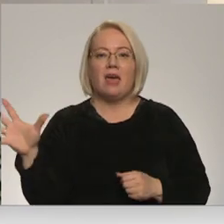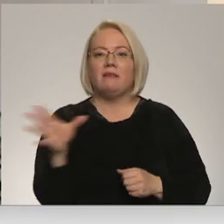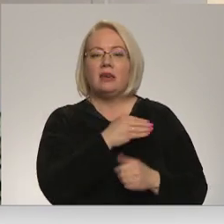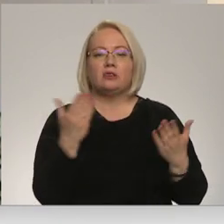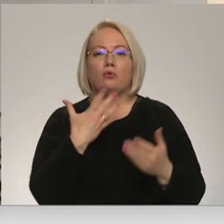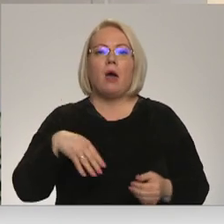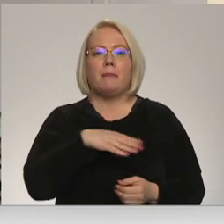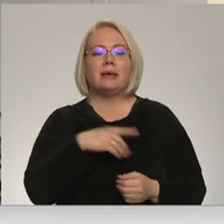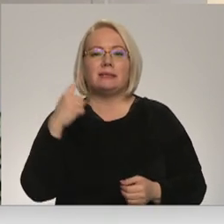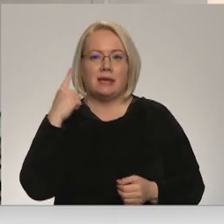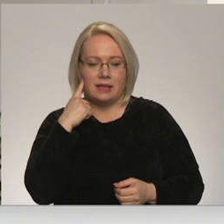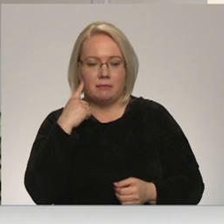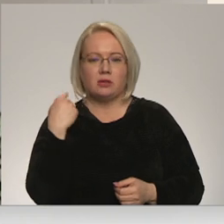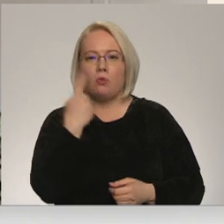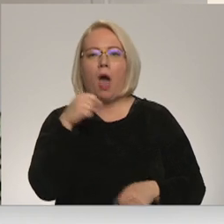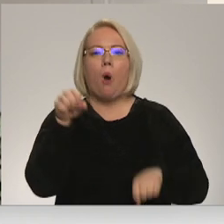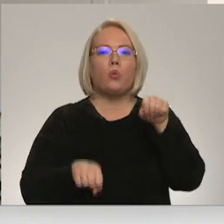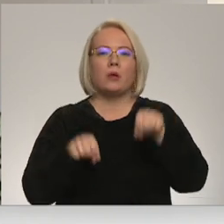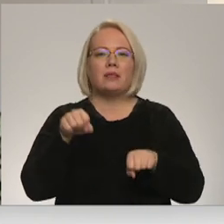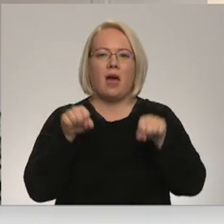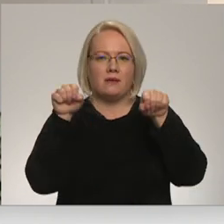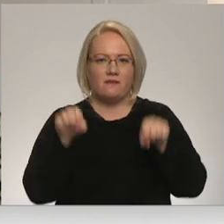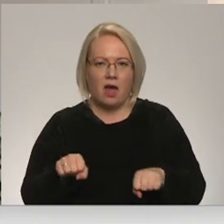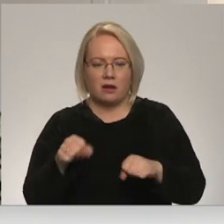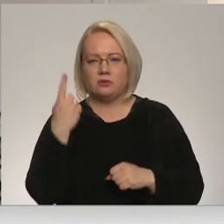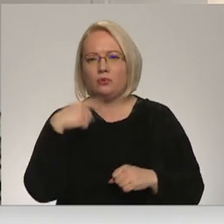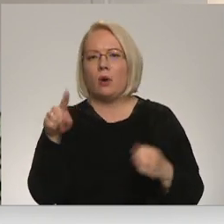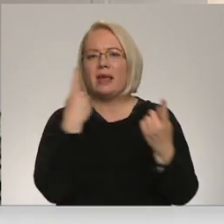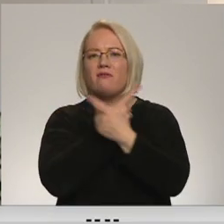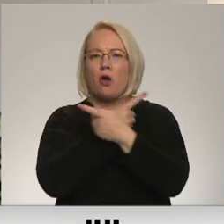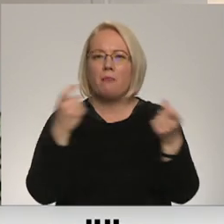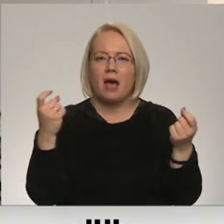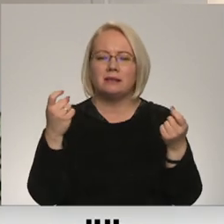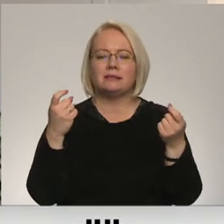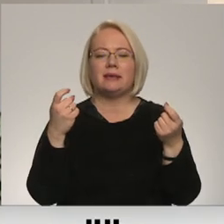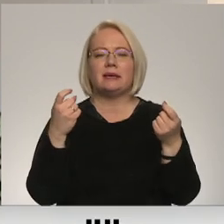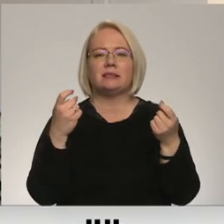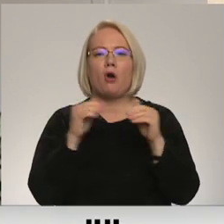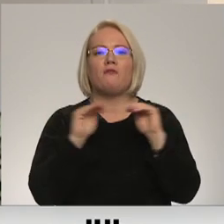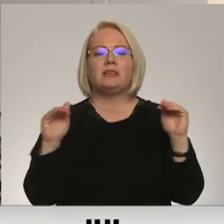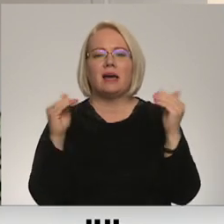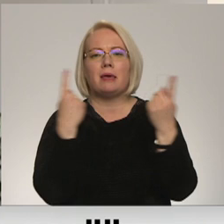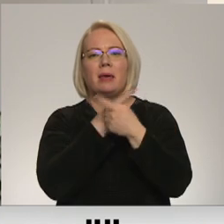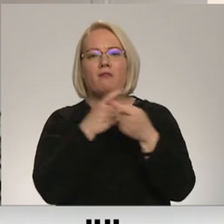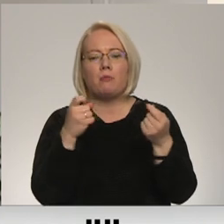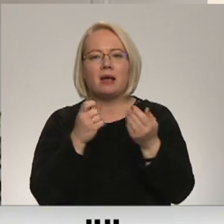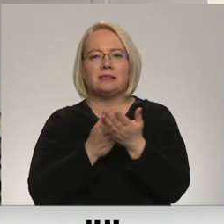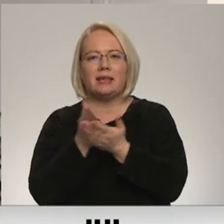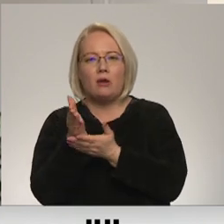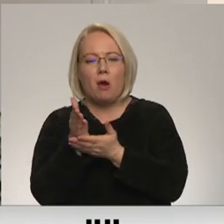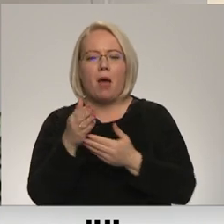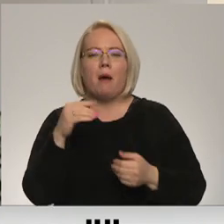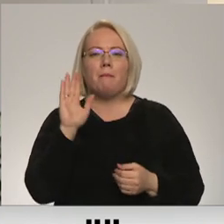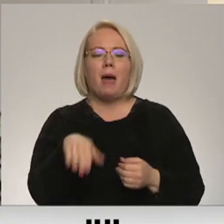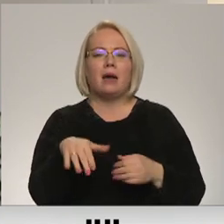dzirdēsim. No autoritāra režīmā, no oficiāliem informācijas līdzekļiem par sabiedrības noskaņojumiem